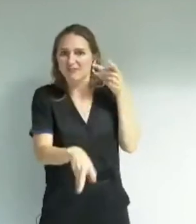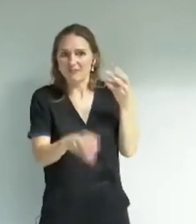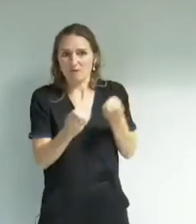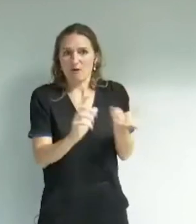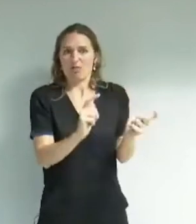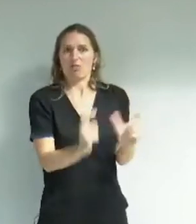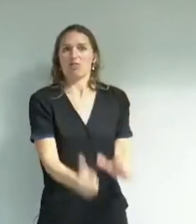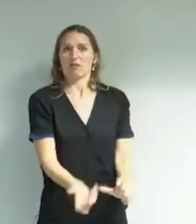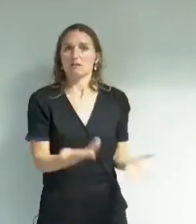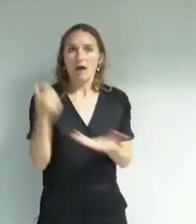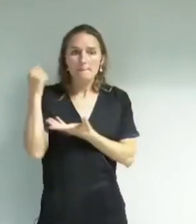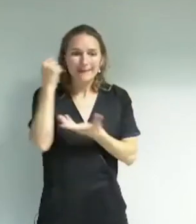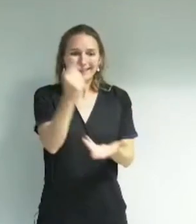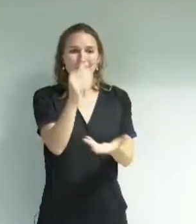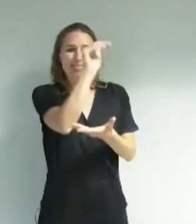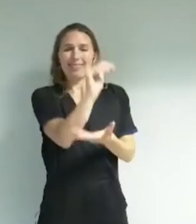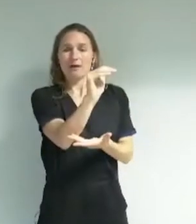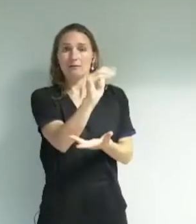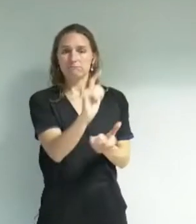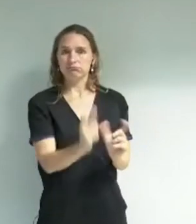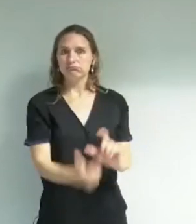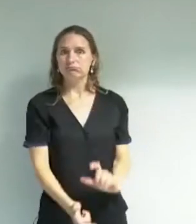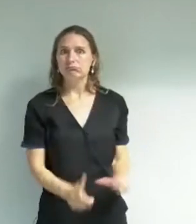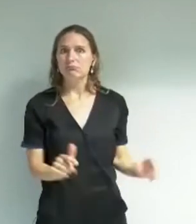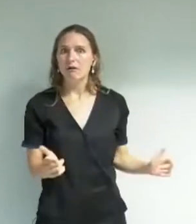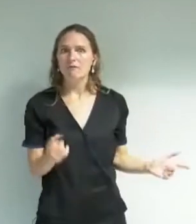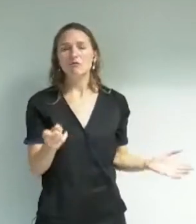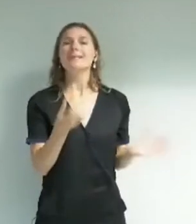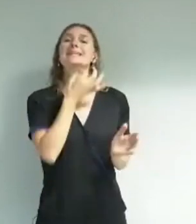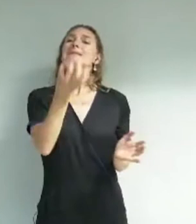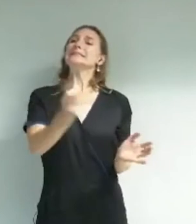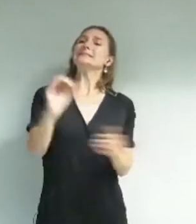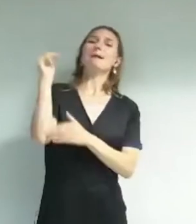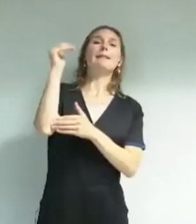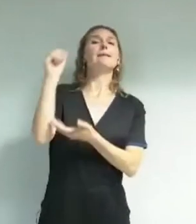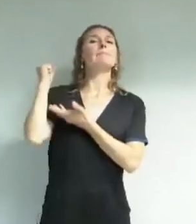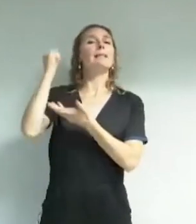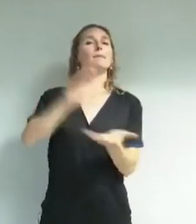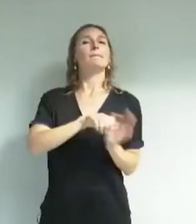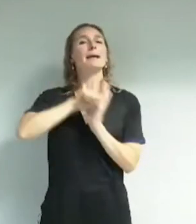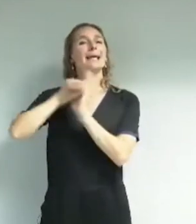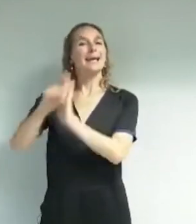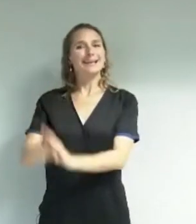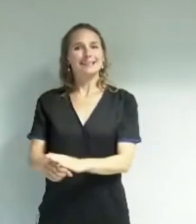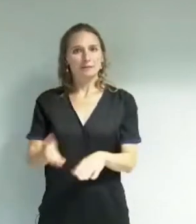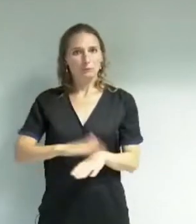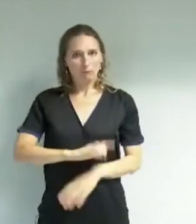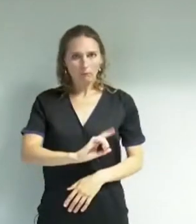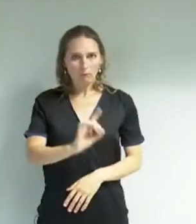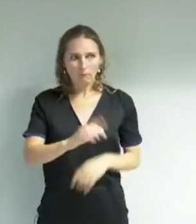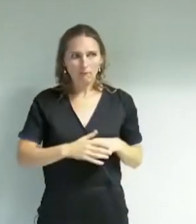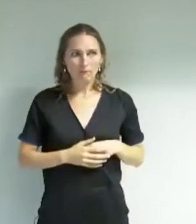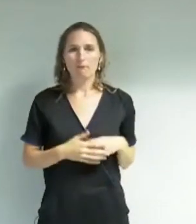du patrimoine dont vous faites une priorité. Voilà ce qu'il en est. Dans sa question, Émilie Chalas a évoqué